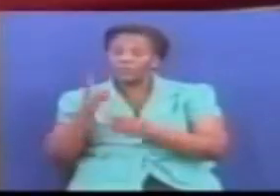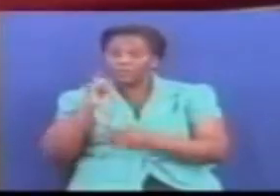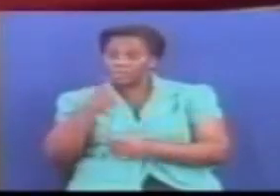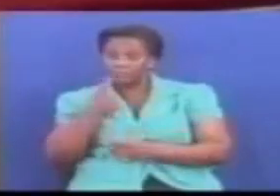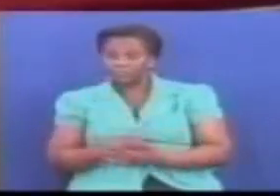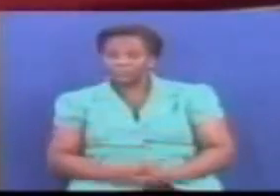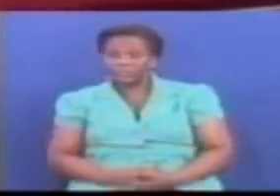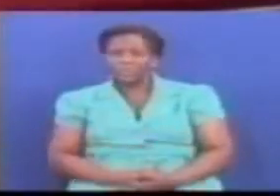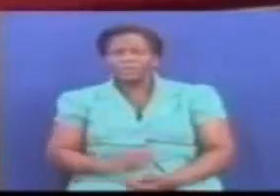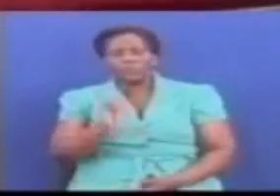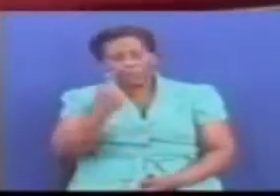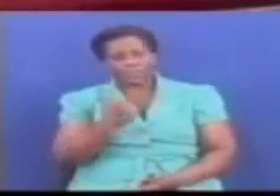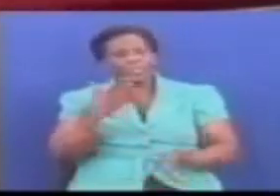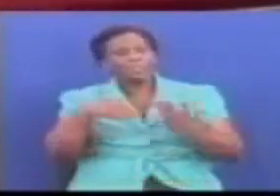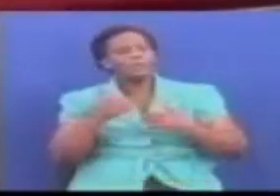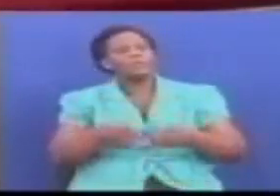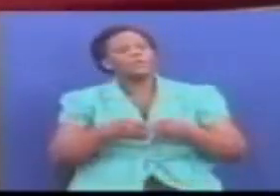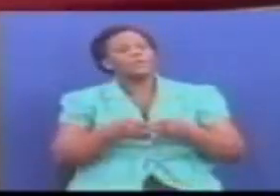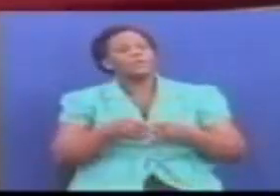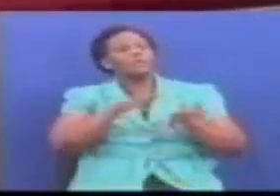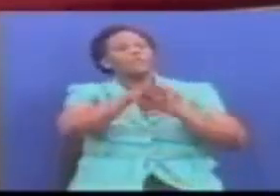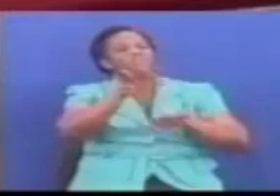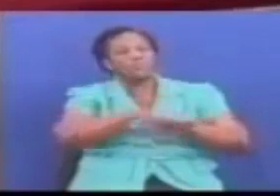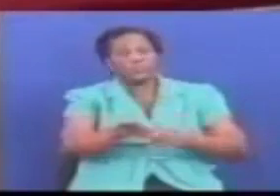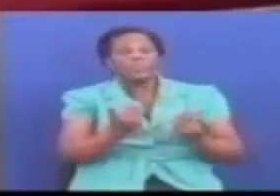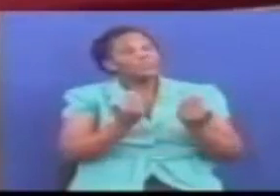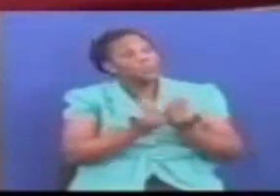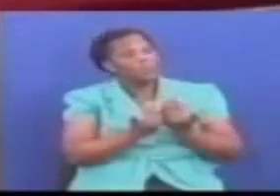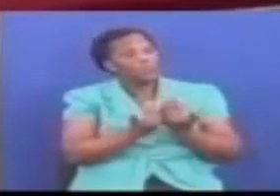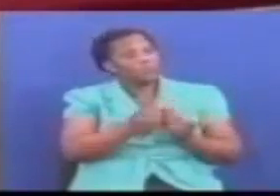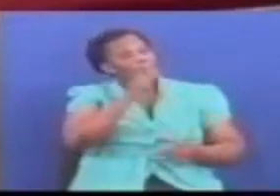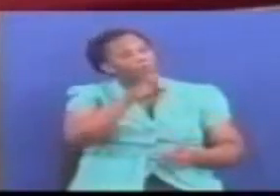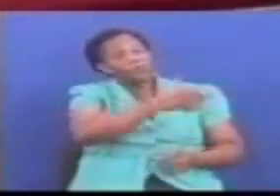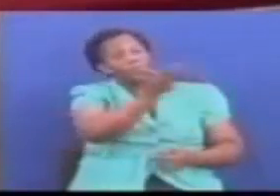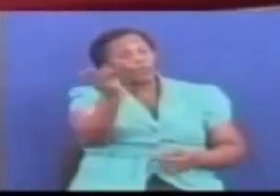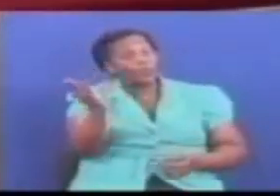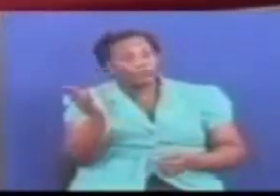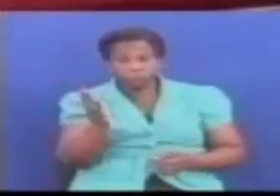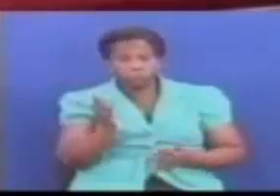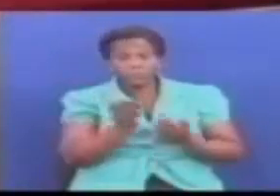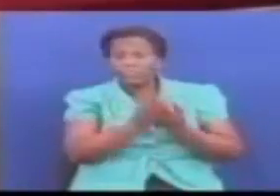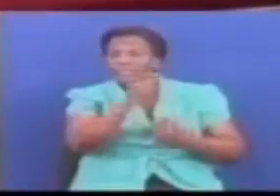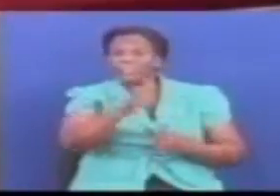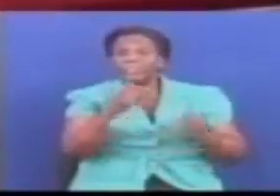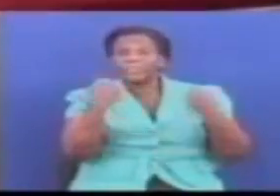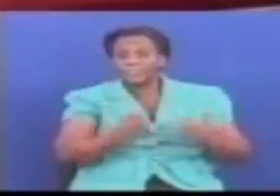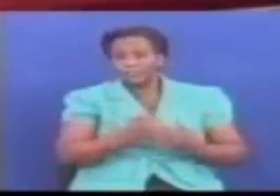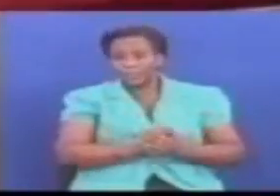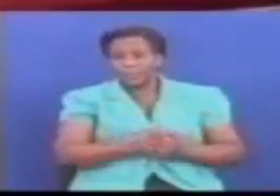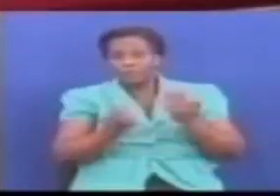Wanainchi wote inchi nzima Kwa mujibu wa sheria yetu na mbaishirini ya mwaka 28 ya usimamizi wa wifadhi ya mazingira